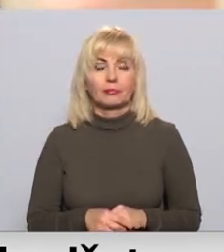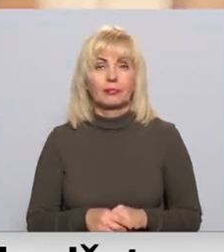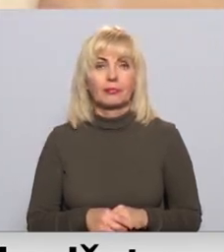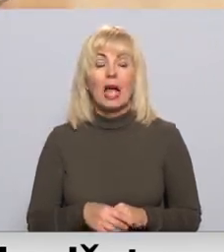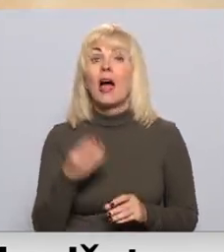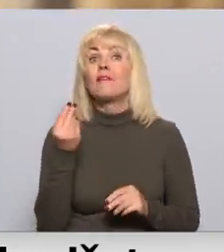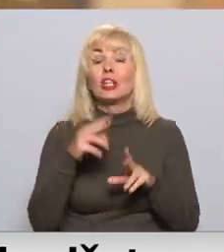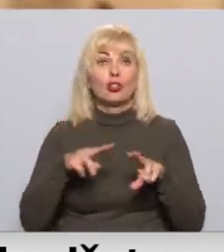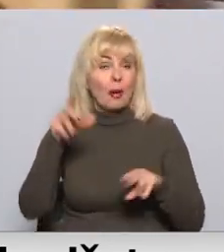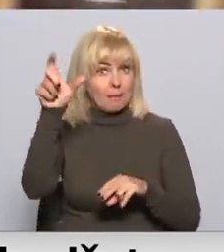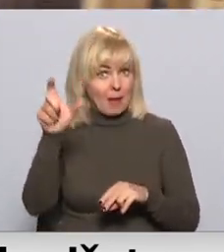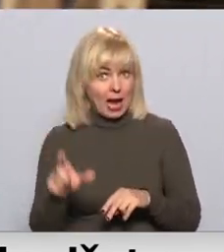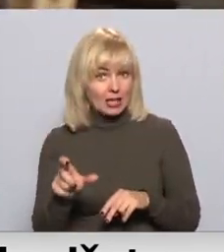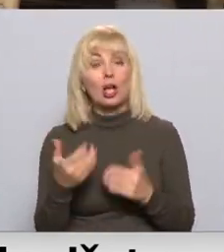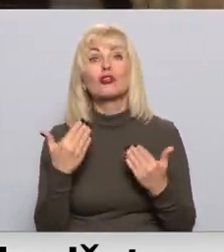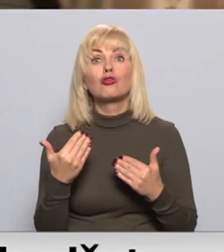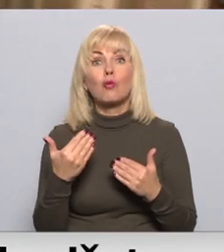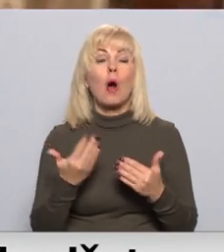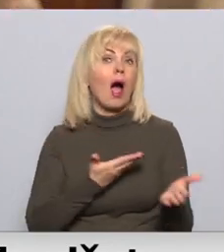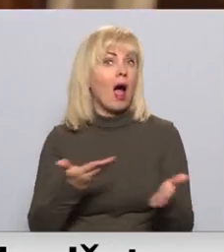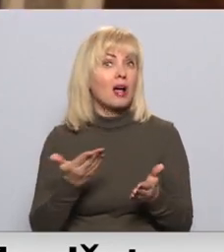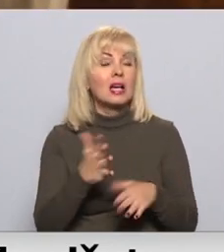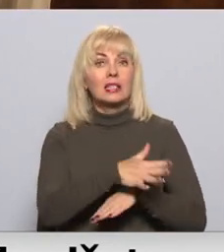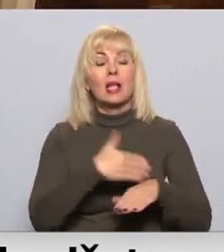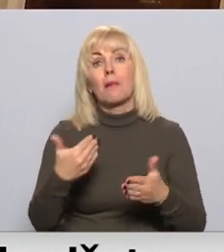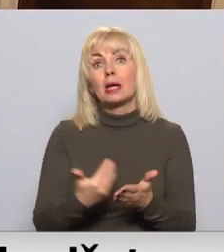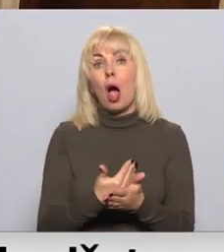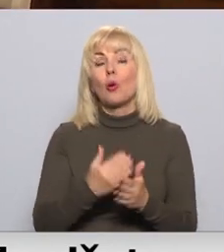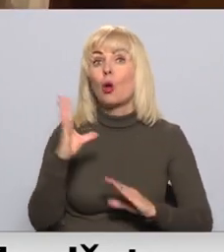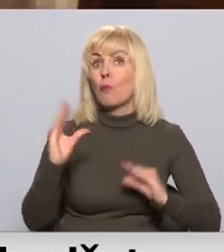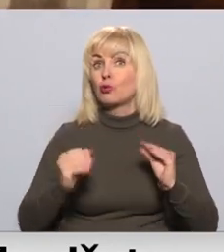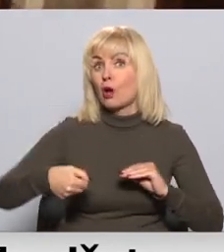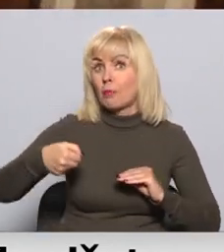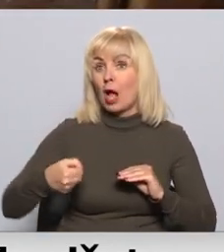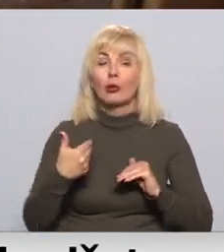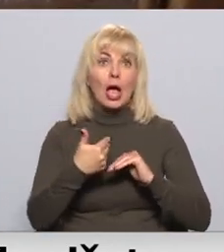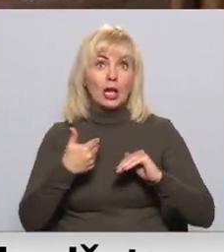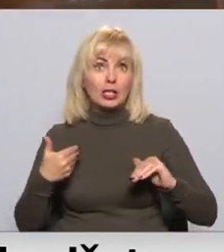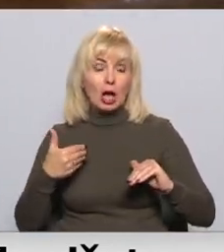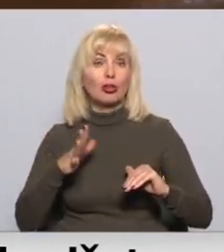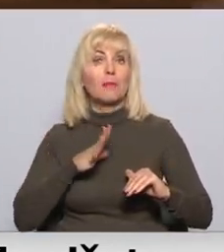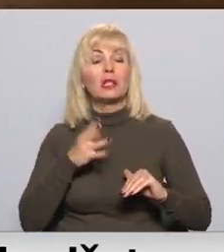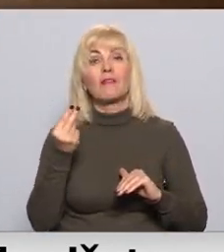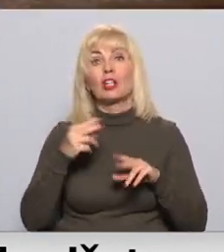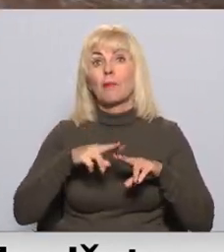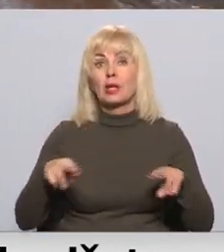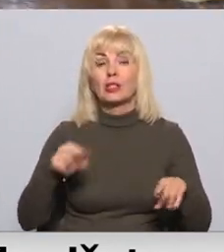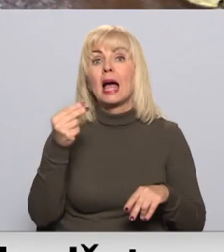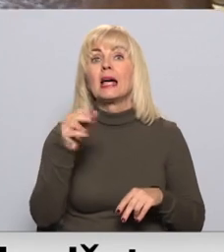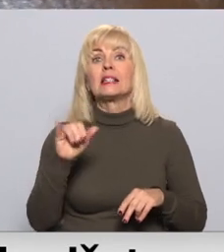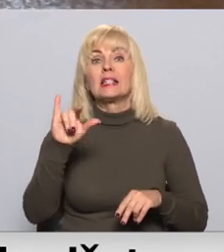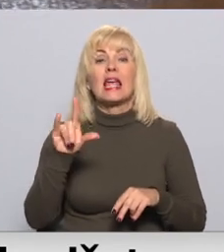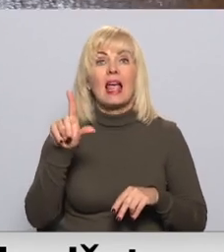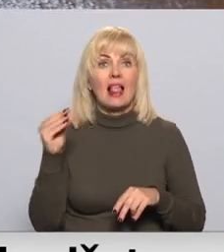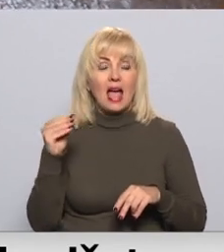Finanšu ministras Jānis Rēris šodien uz saimu devās ar jaunu budžeta portfeli rokās. Iepriekšējais bijušā finanšu ministra Roberta Zīlis